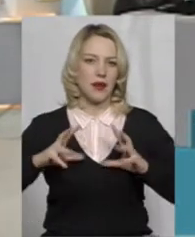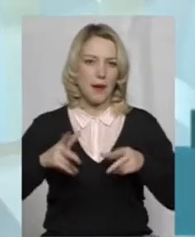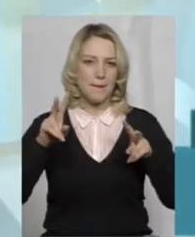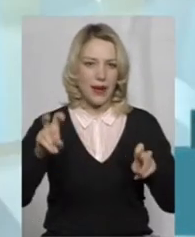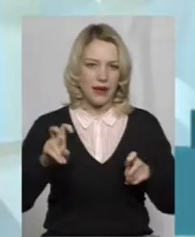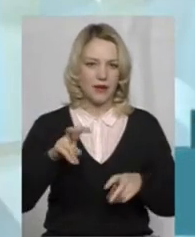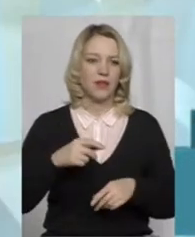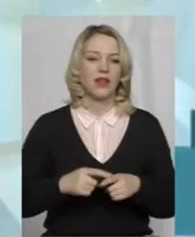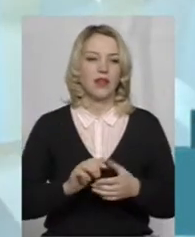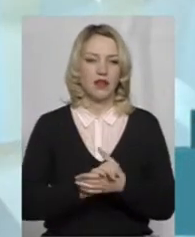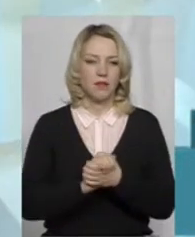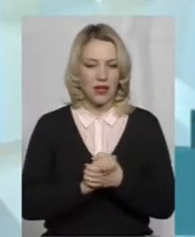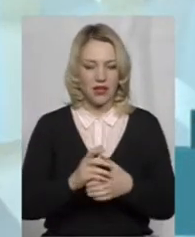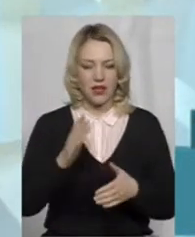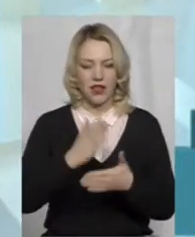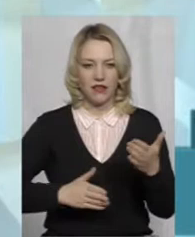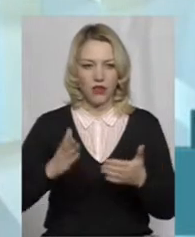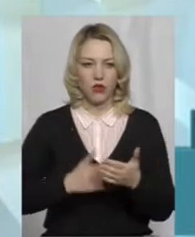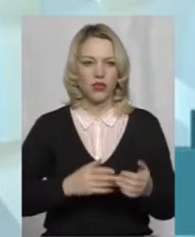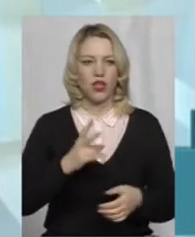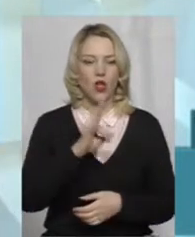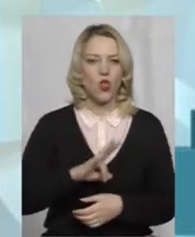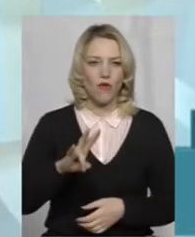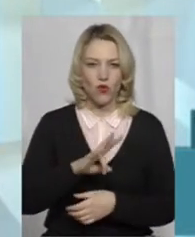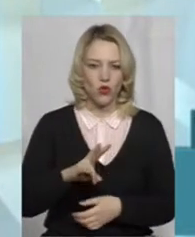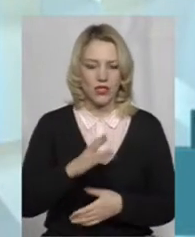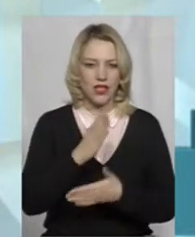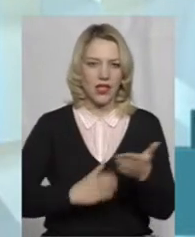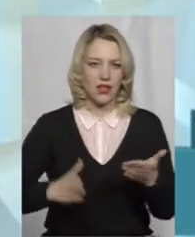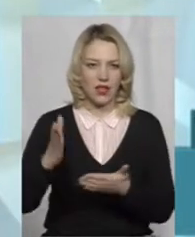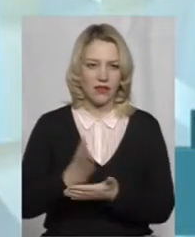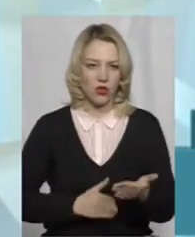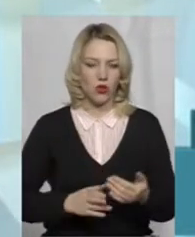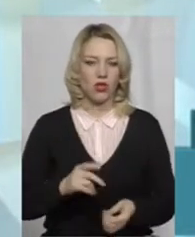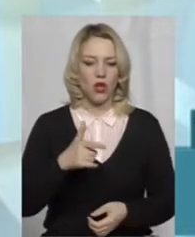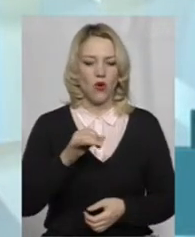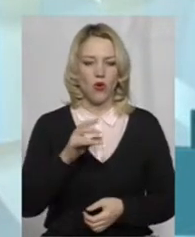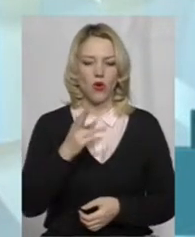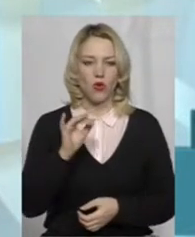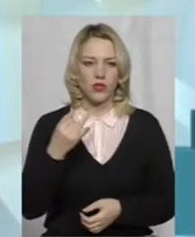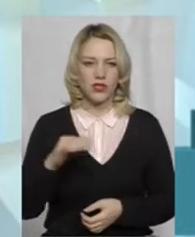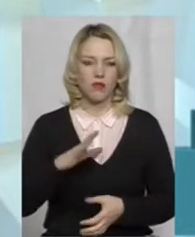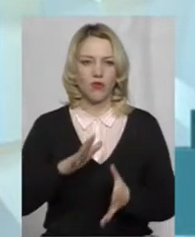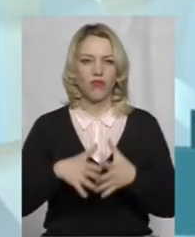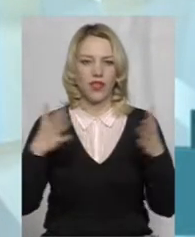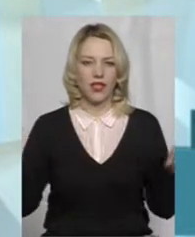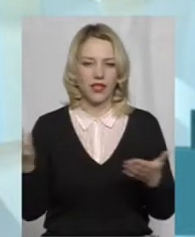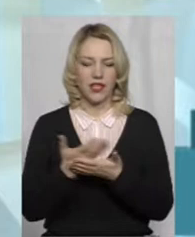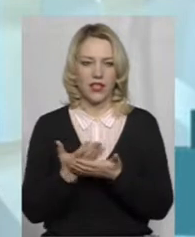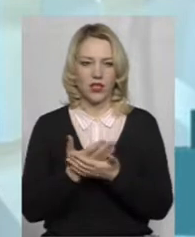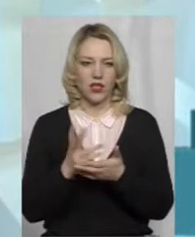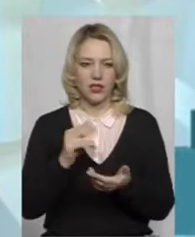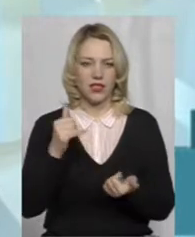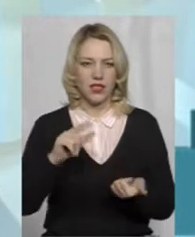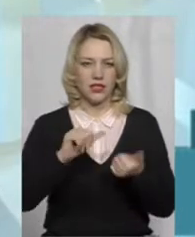ліквідовано. Новоужевський кінотеатр «Юність» ліквідовано. Городовський був великий кінотеатр, зараз